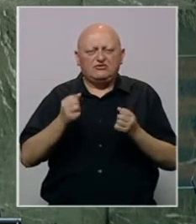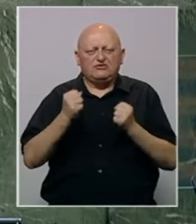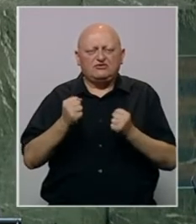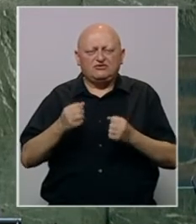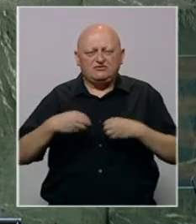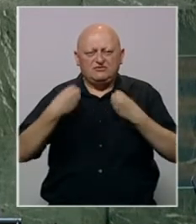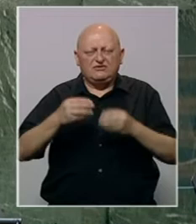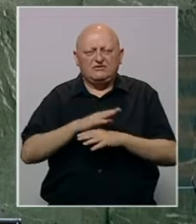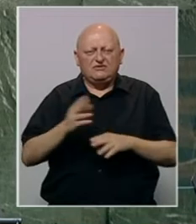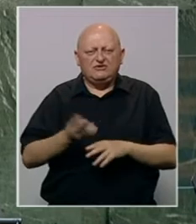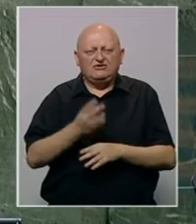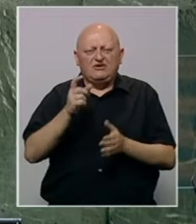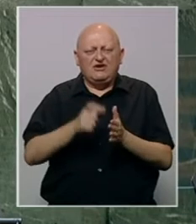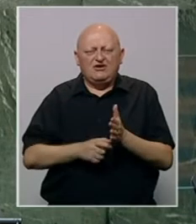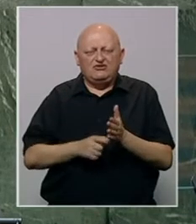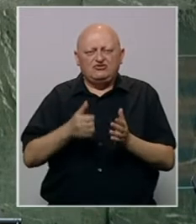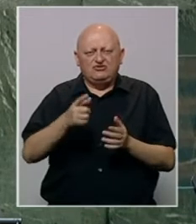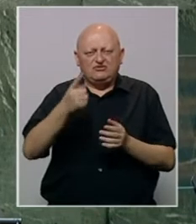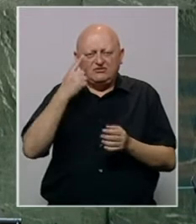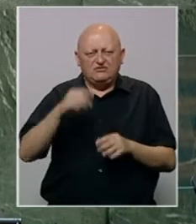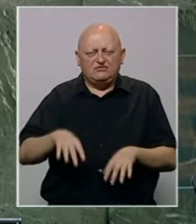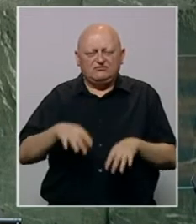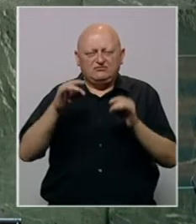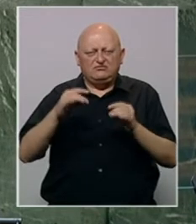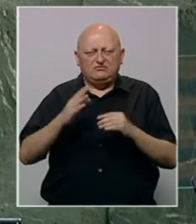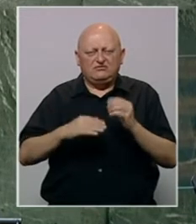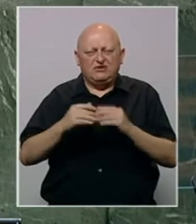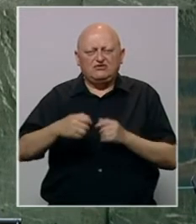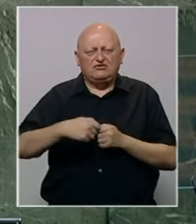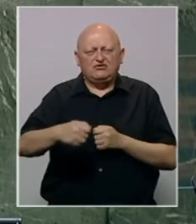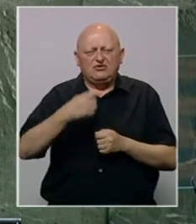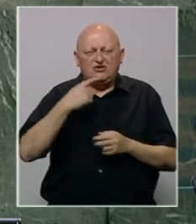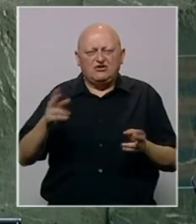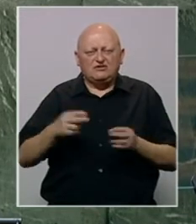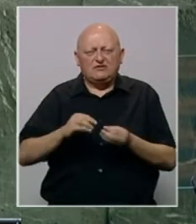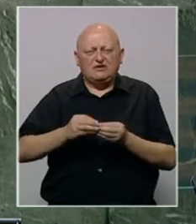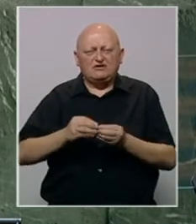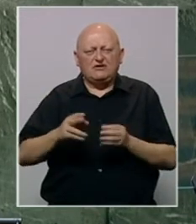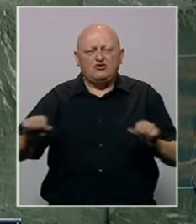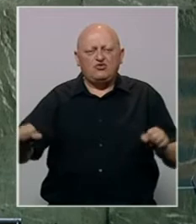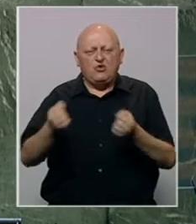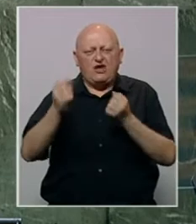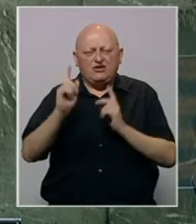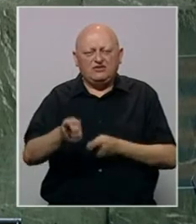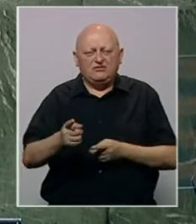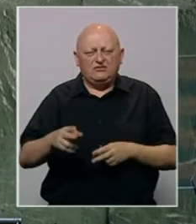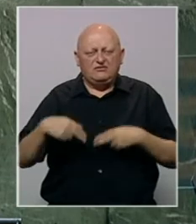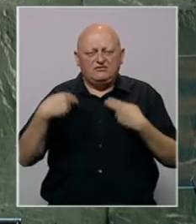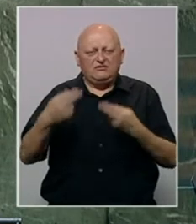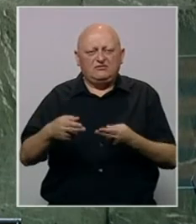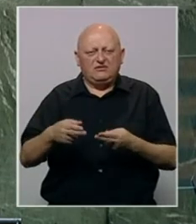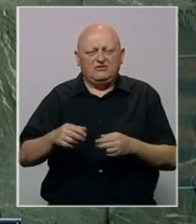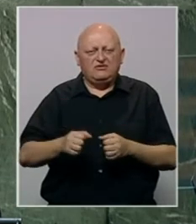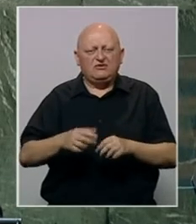posvećenost svih država članica. To znači pronalaženje praktičnih mjera koje će smanjati rizik od nuklearnog rata i vratiti nas na put